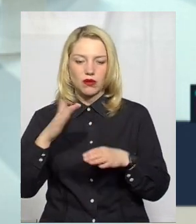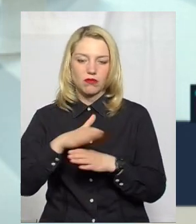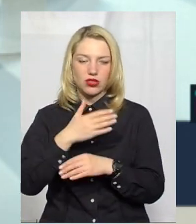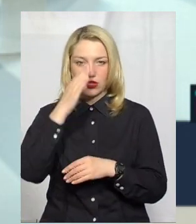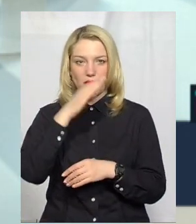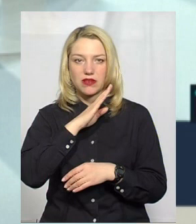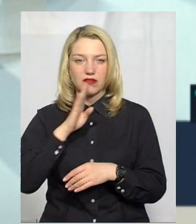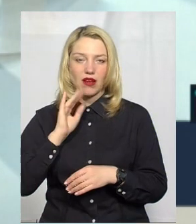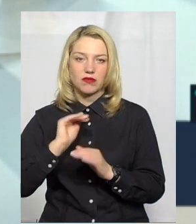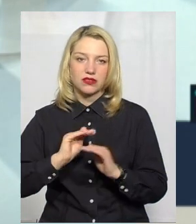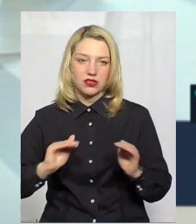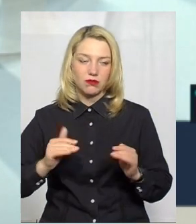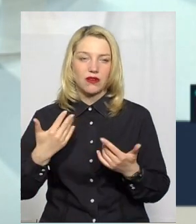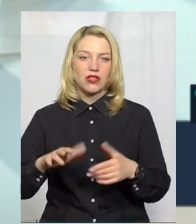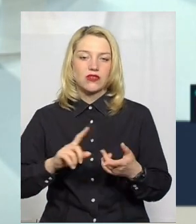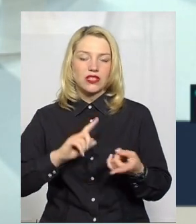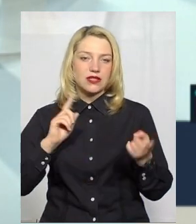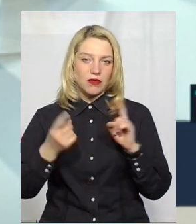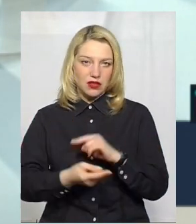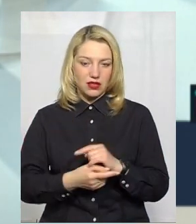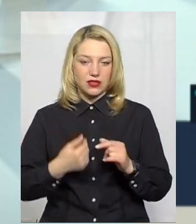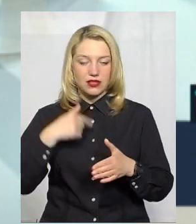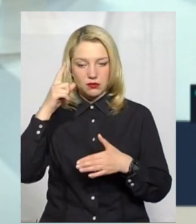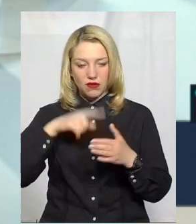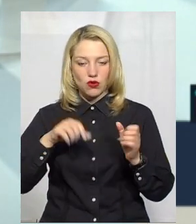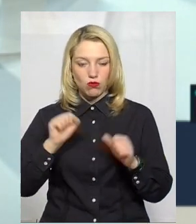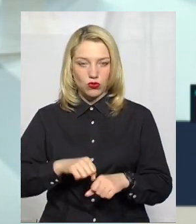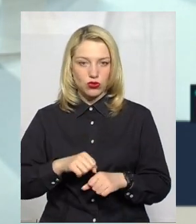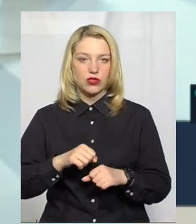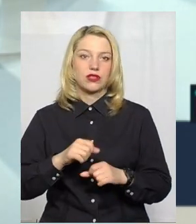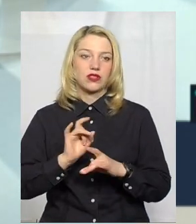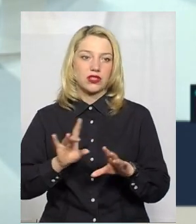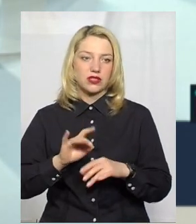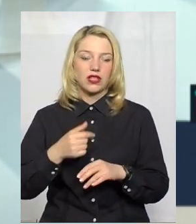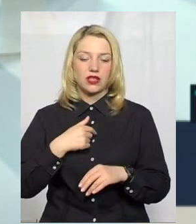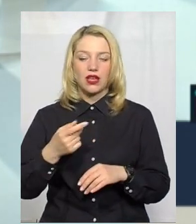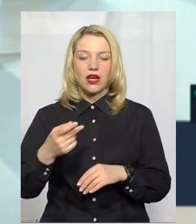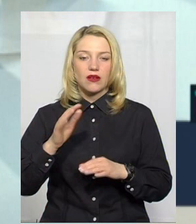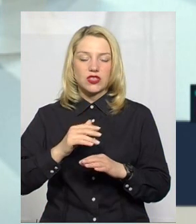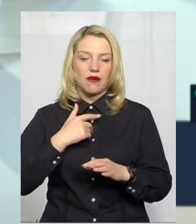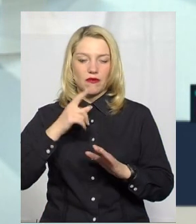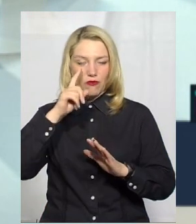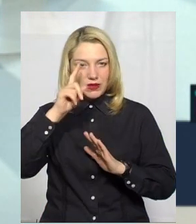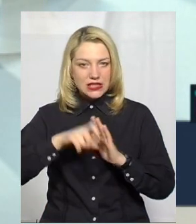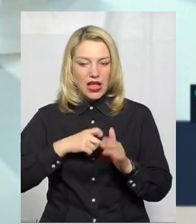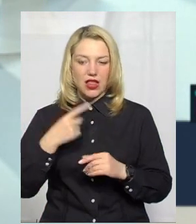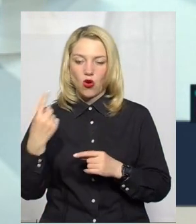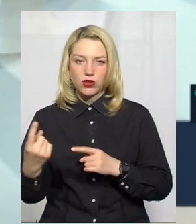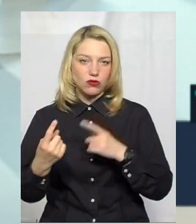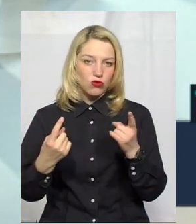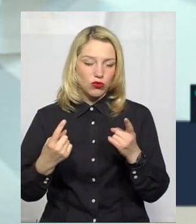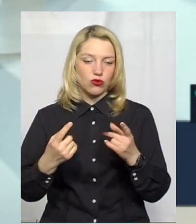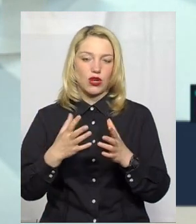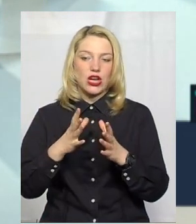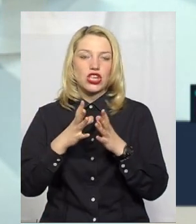вона змінилася. Я можу з певністю сказати, що ми пізнали один одного ще глибше, ще більше, і в